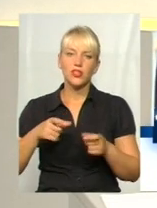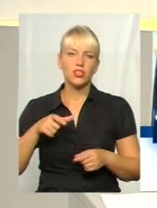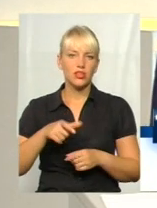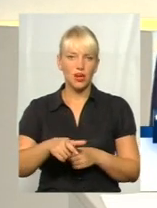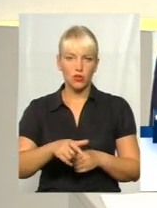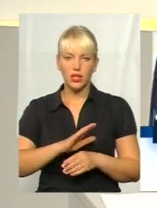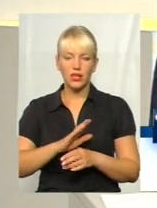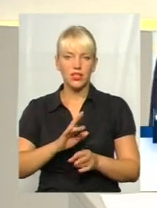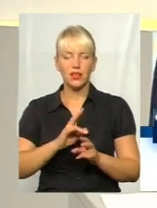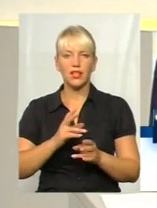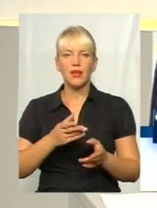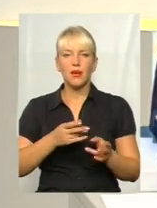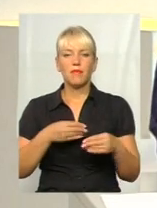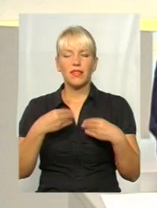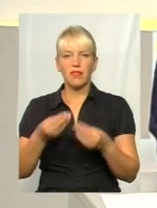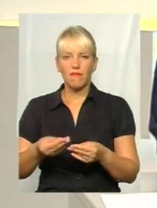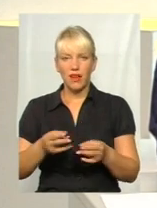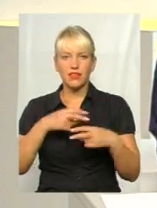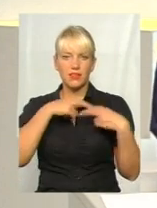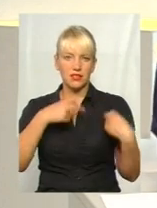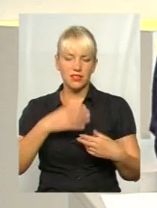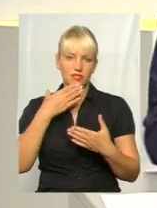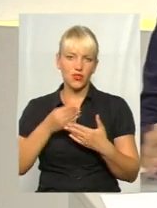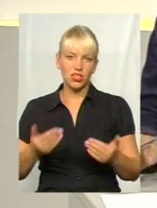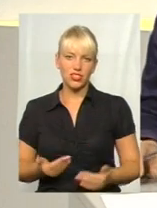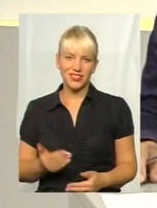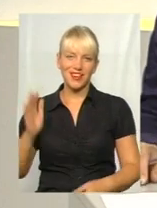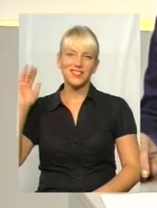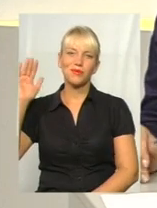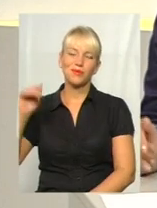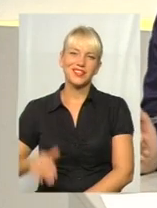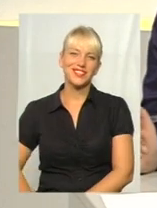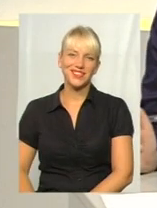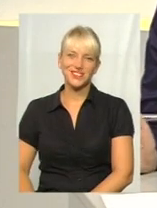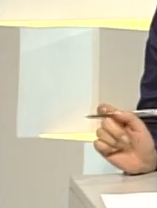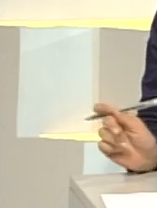піддавайте ризикам своє життя і життя інших. На сьогодні все. Дякую. На все добре.